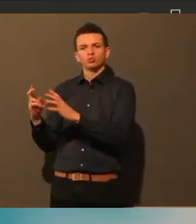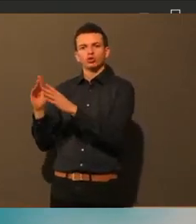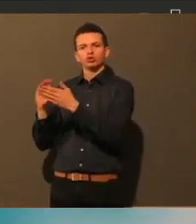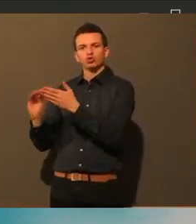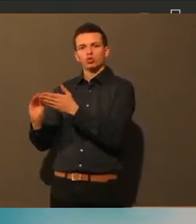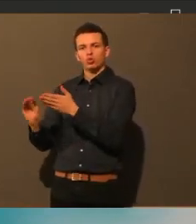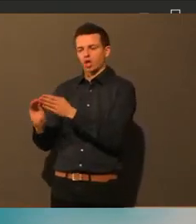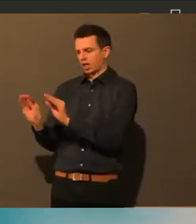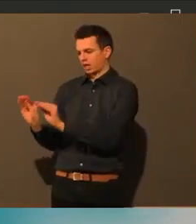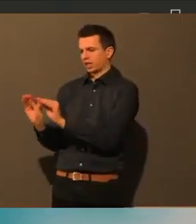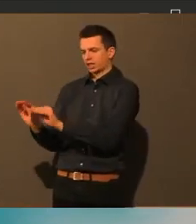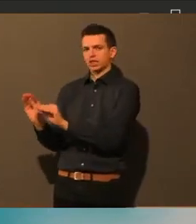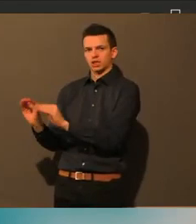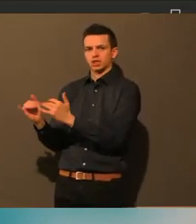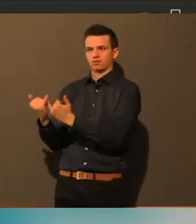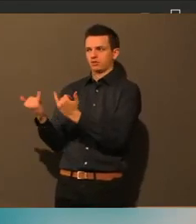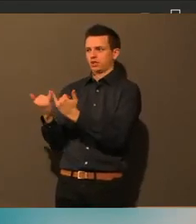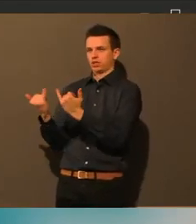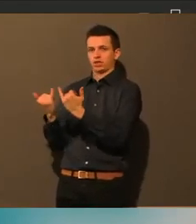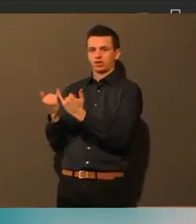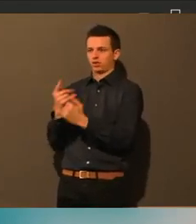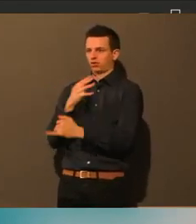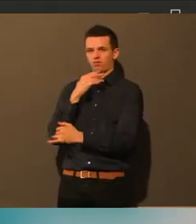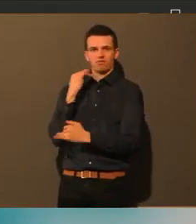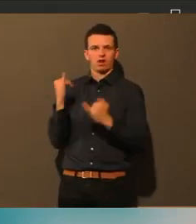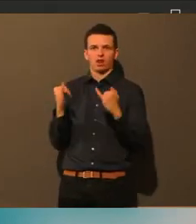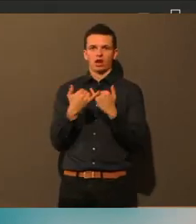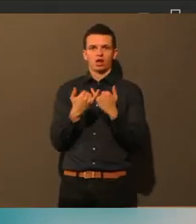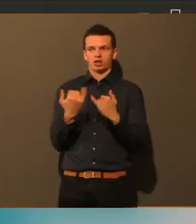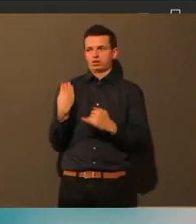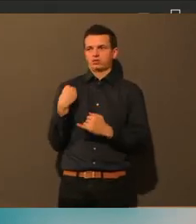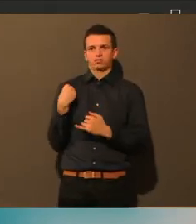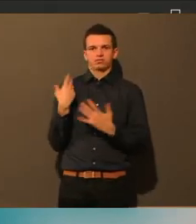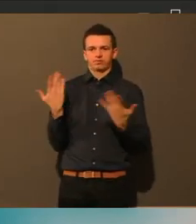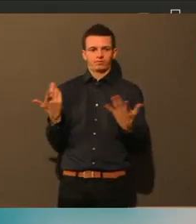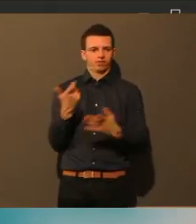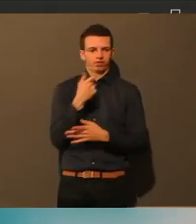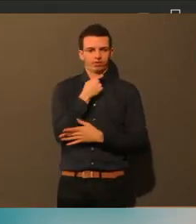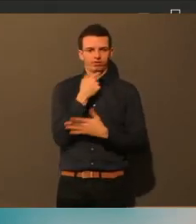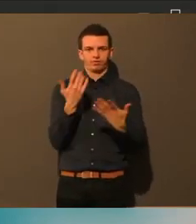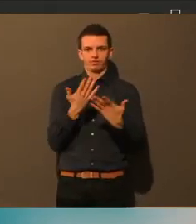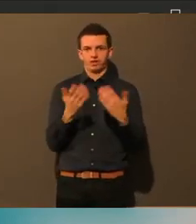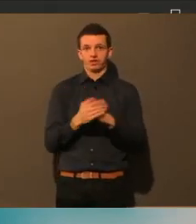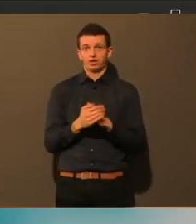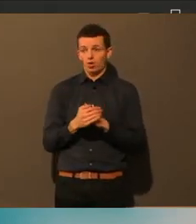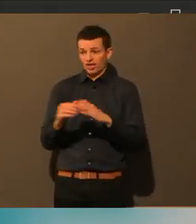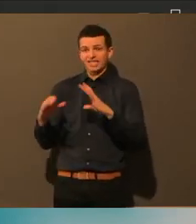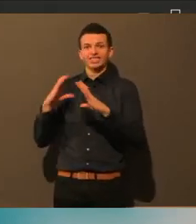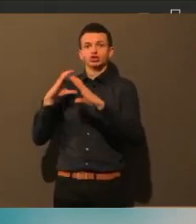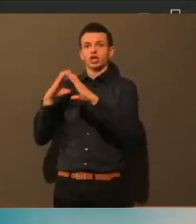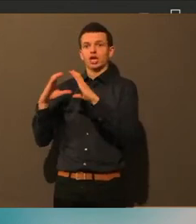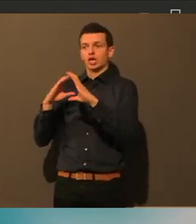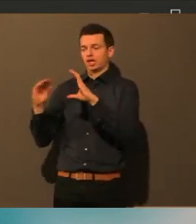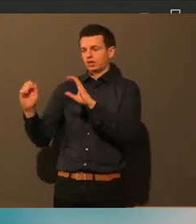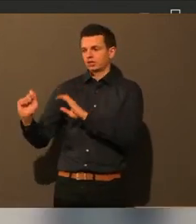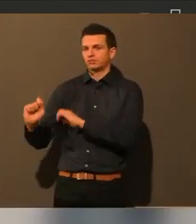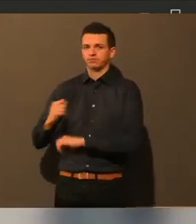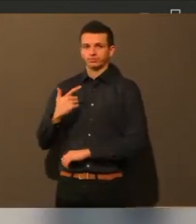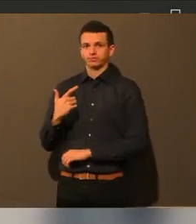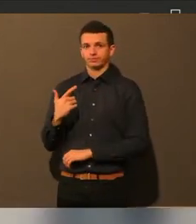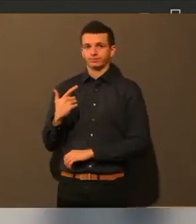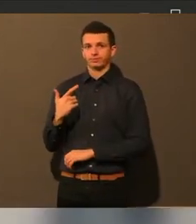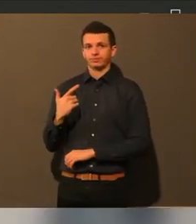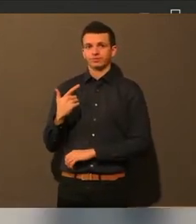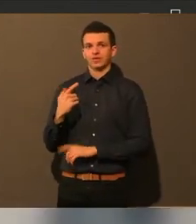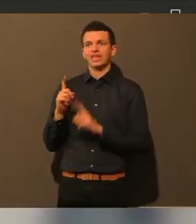ganzheitlich sehen. Was sicher ein Thema ist, und das kommt auch gerade im Chat rein, dass manchmal eben das mit dem